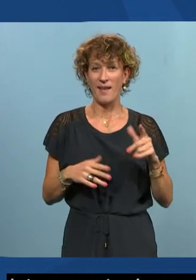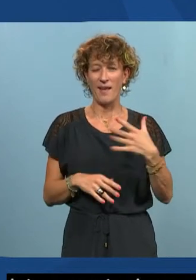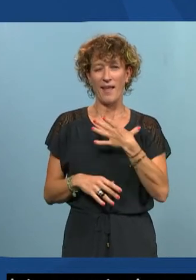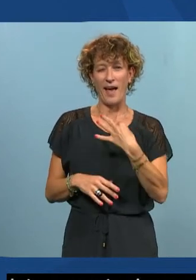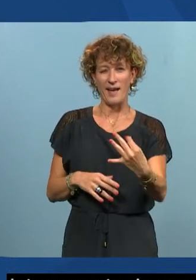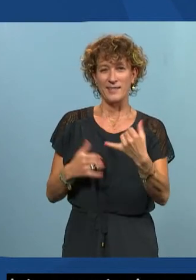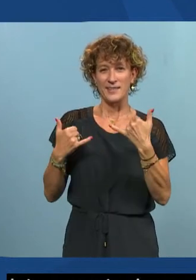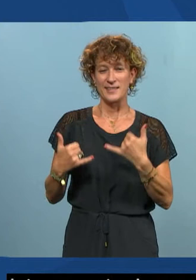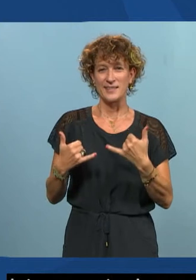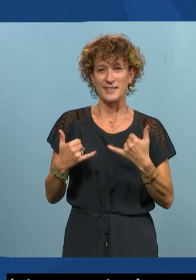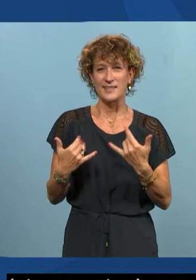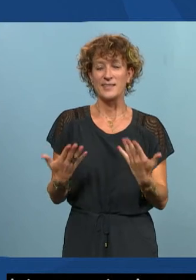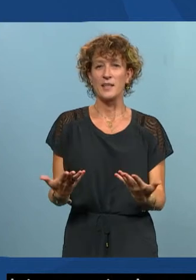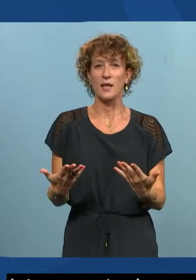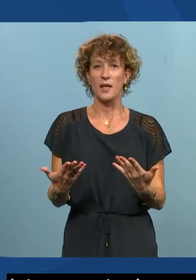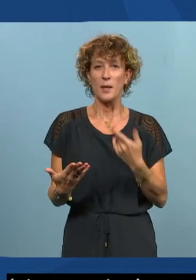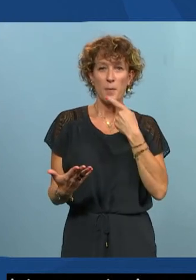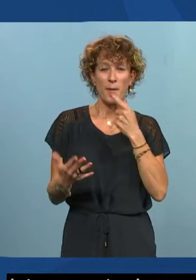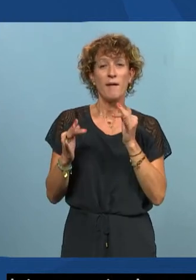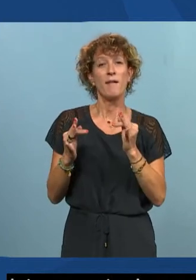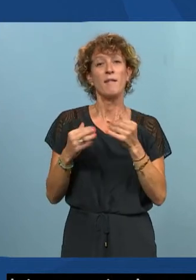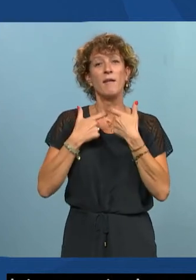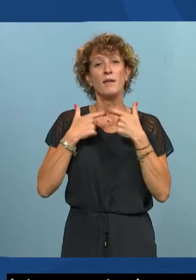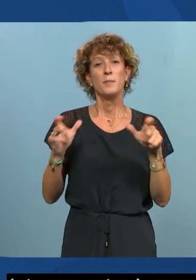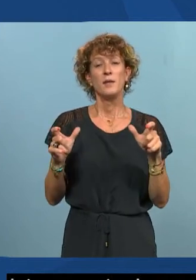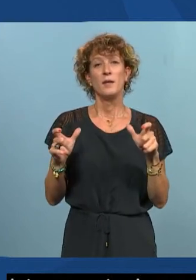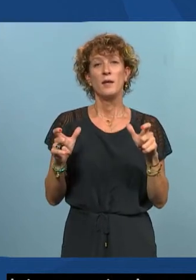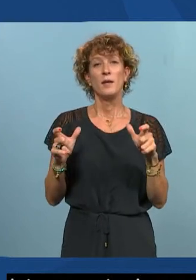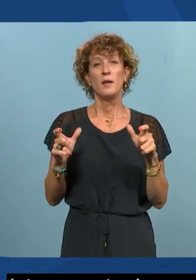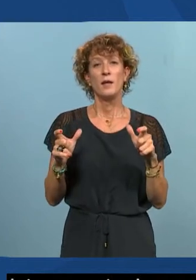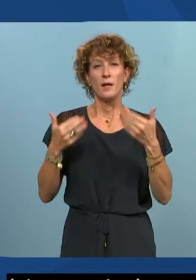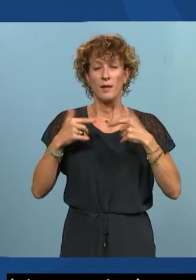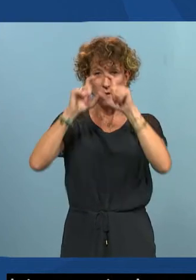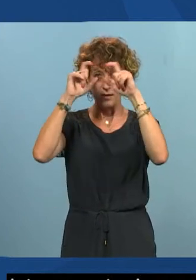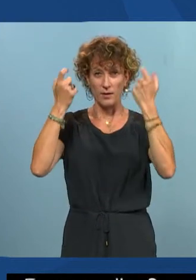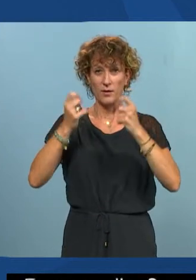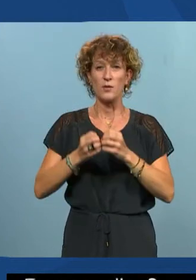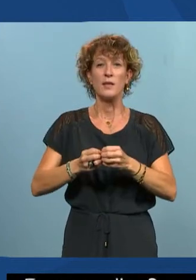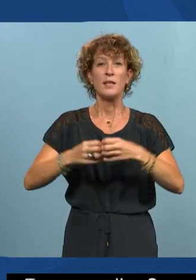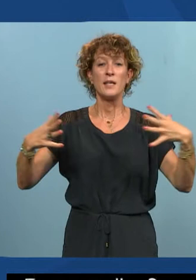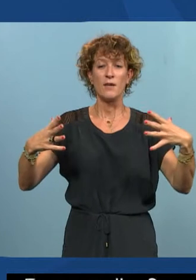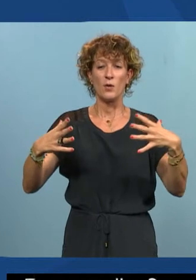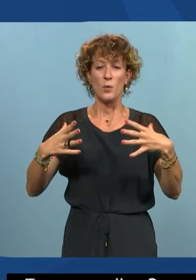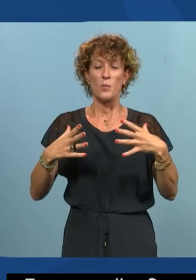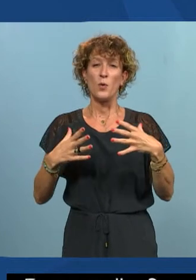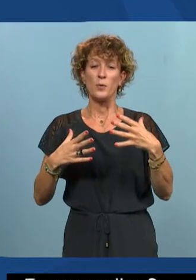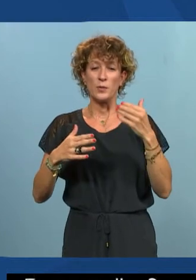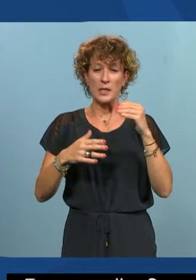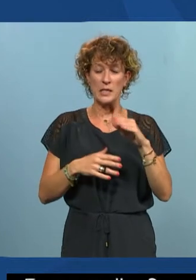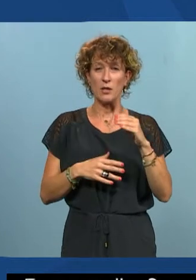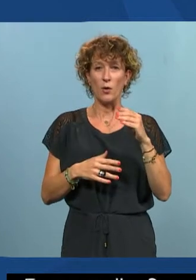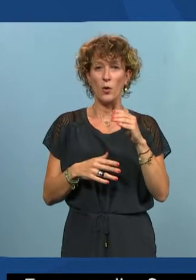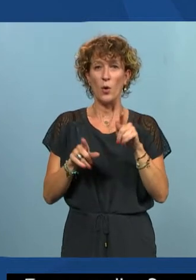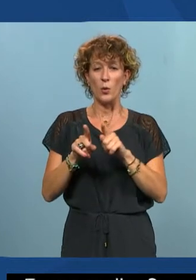webinaire. Il faut parler d'accessibilité. Je suis développeuse chez des hubs et je suis